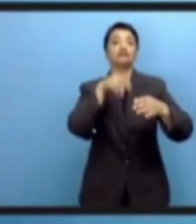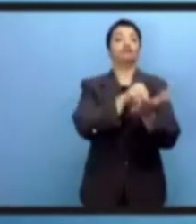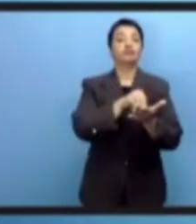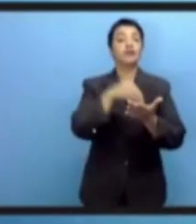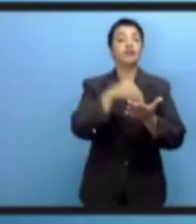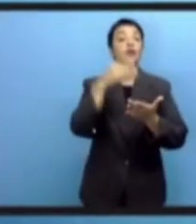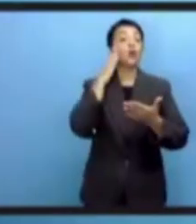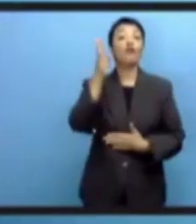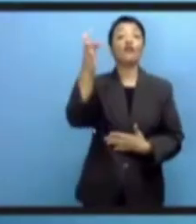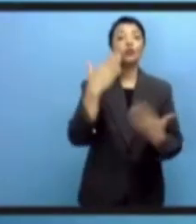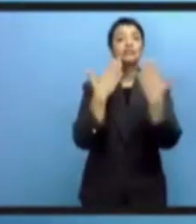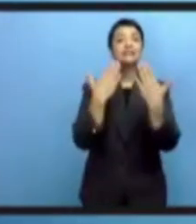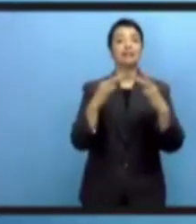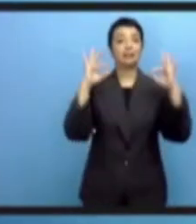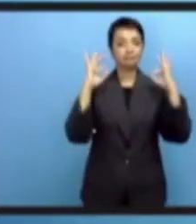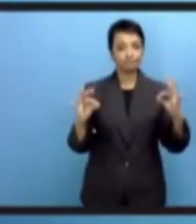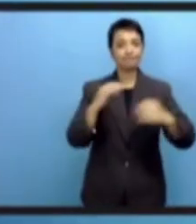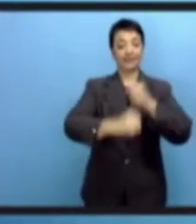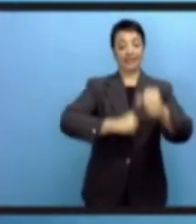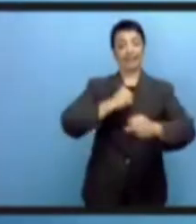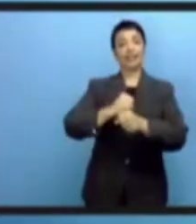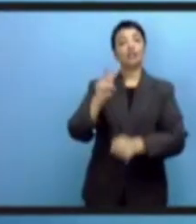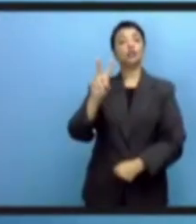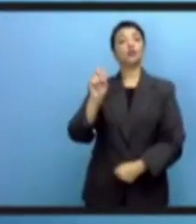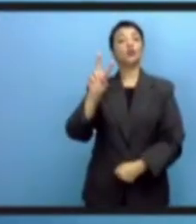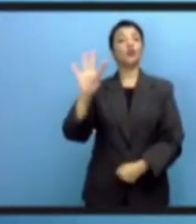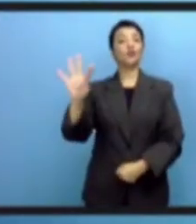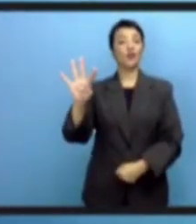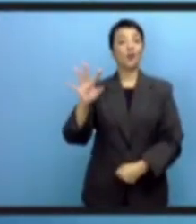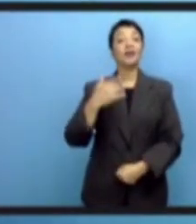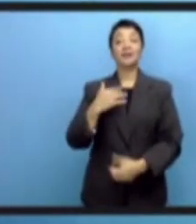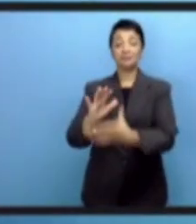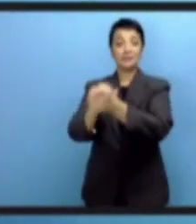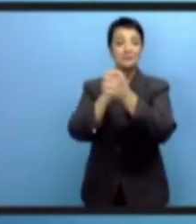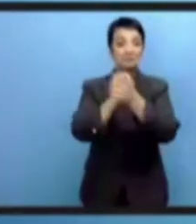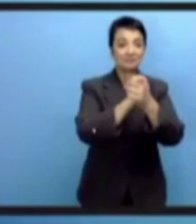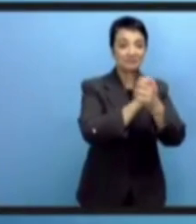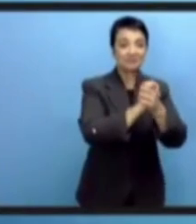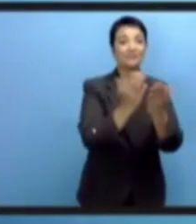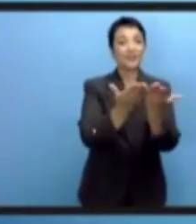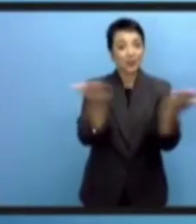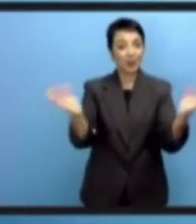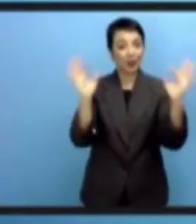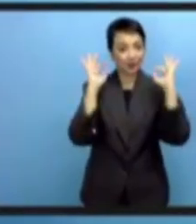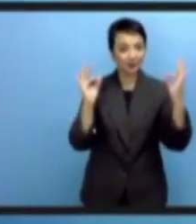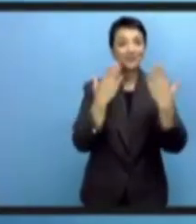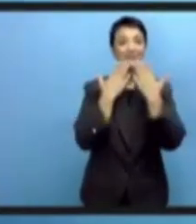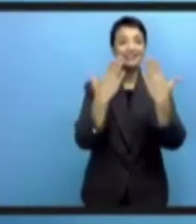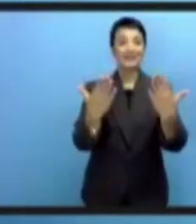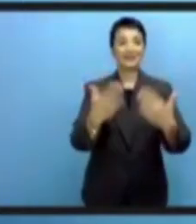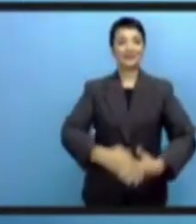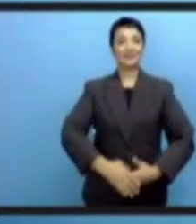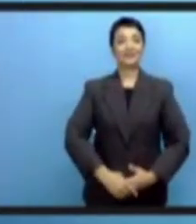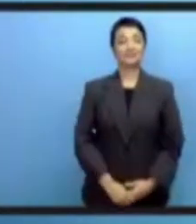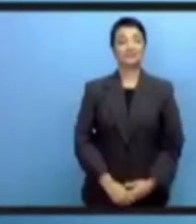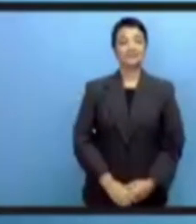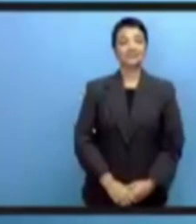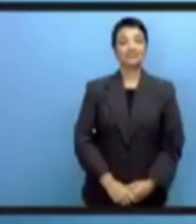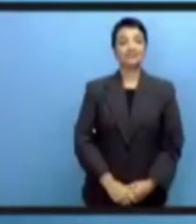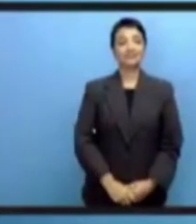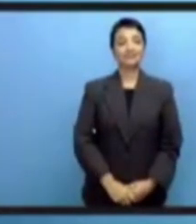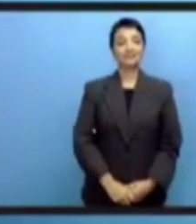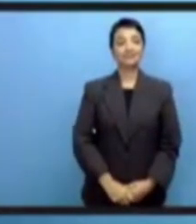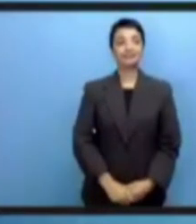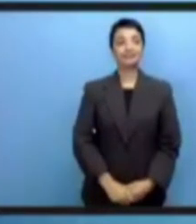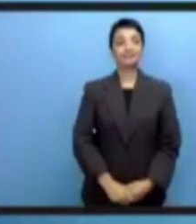ваших обсуждений или результатов будет именно тот вклад, который ляжет в основу саммита